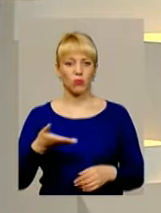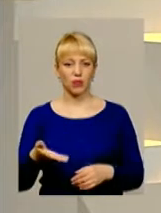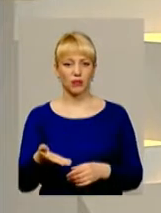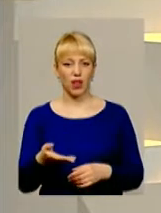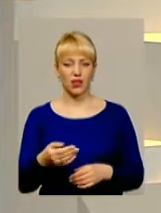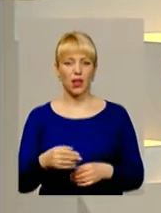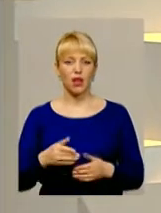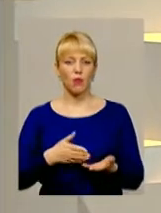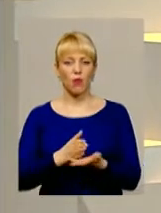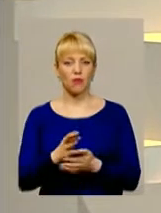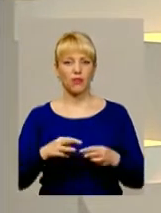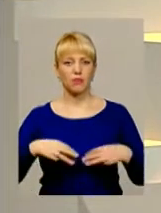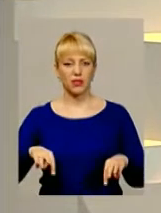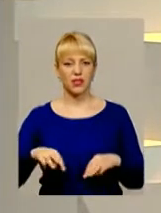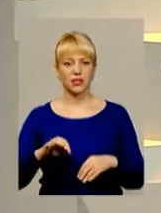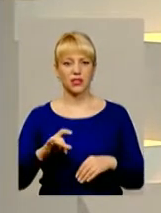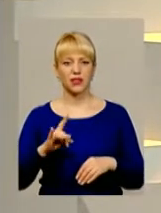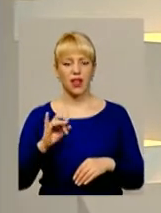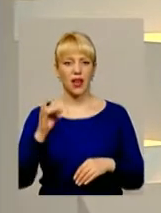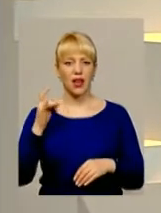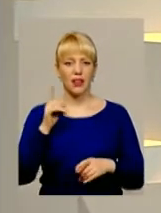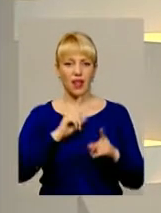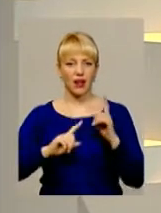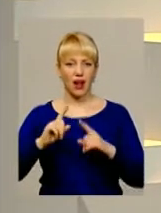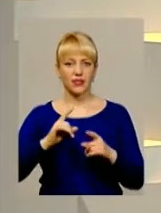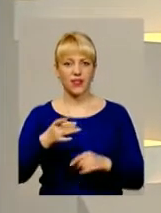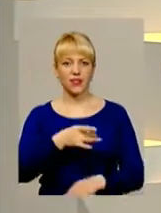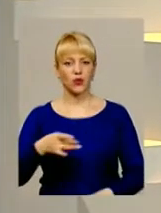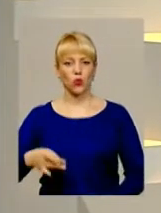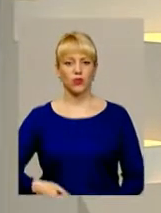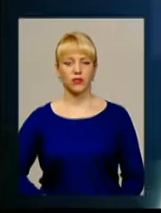профільний міністр на Раді регіонів це питання.